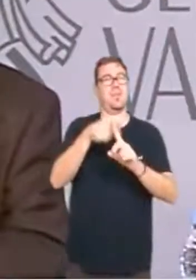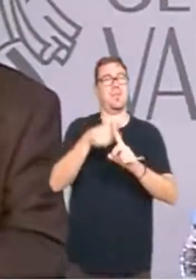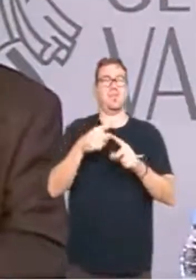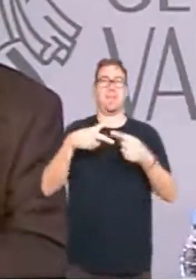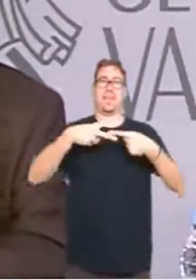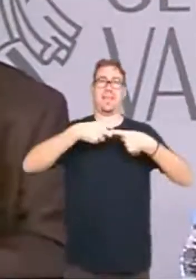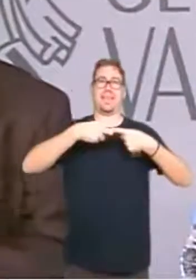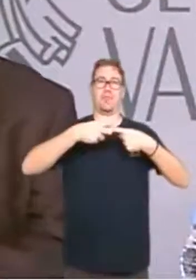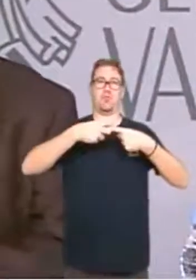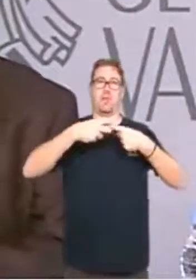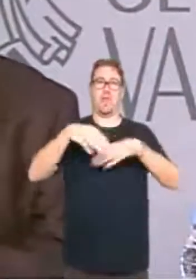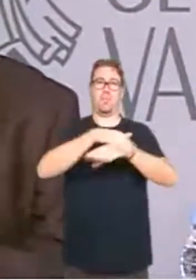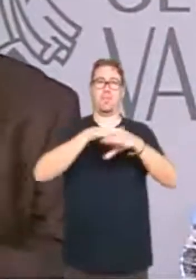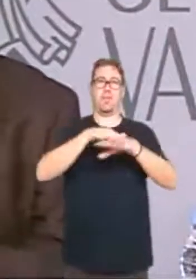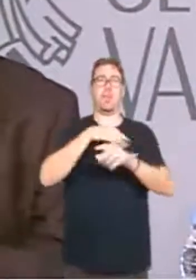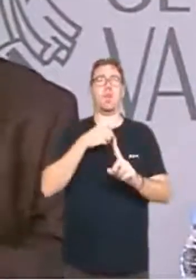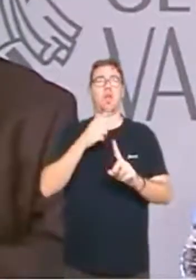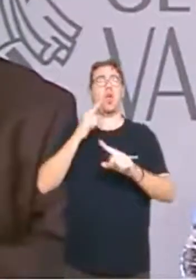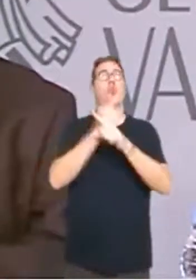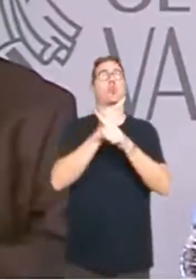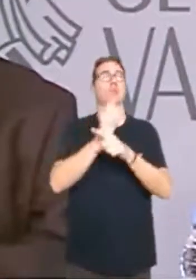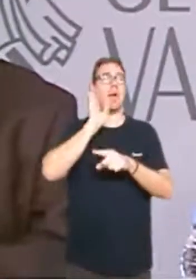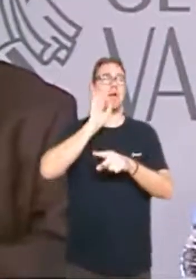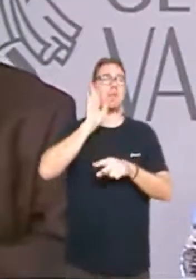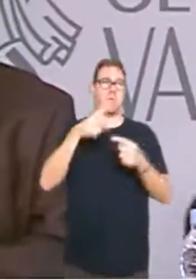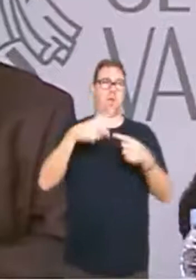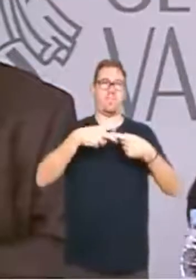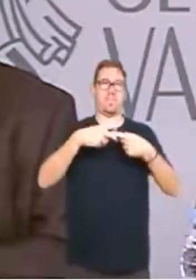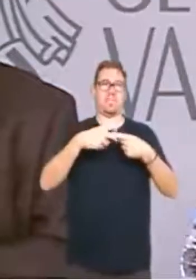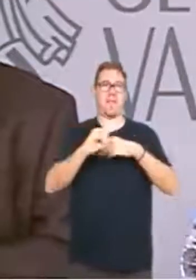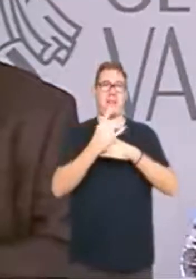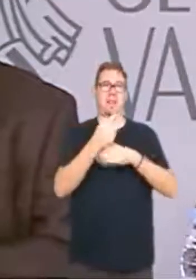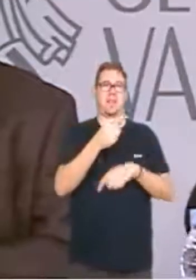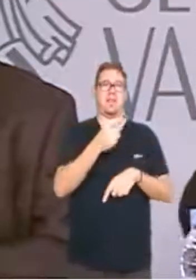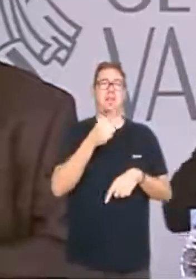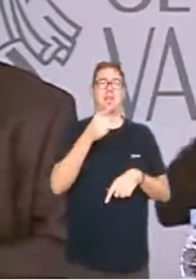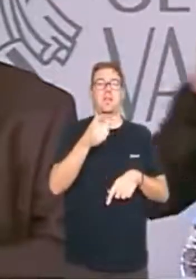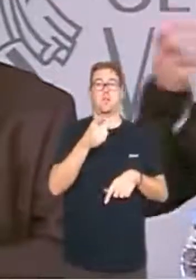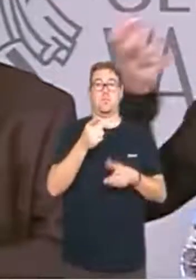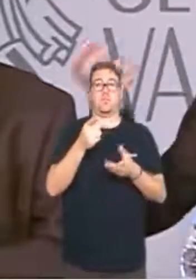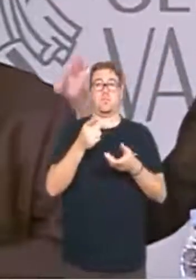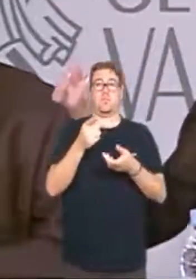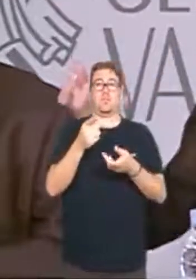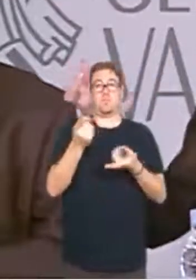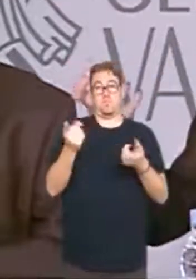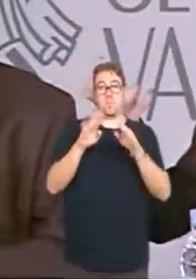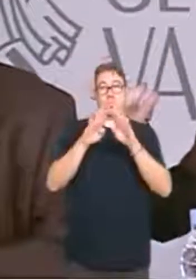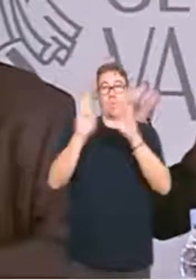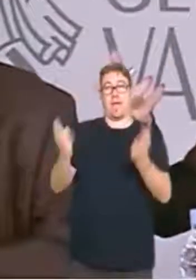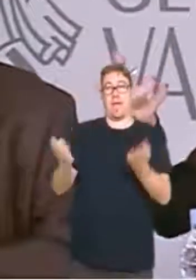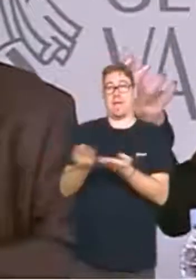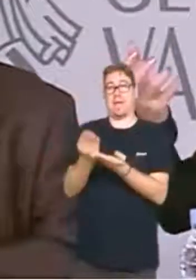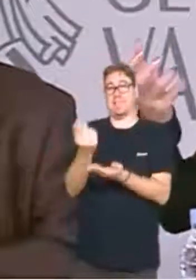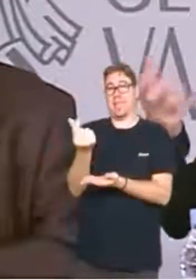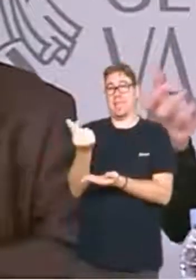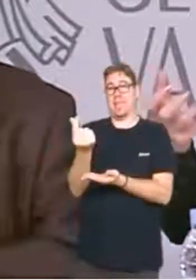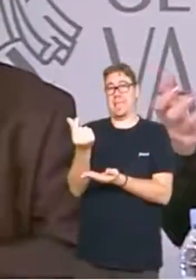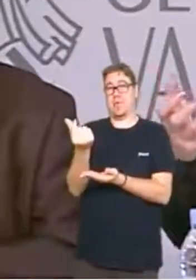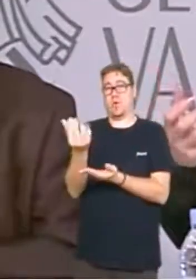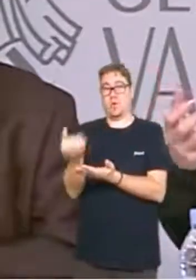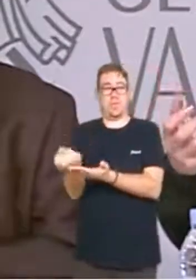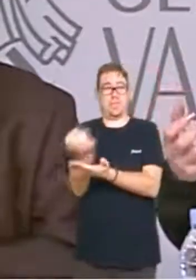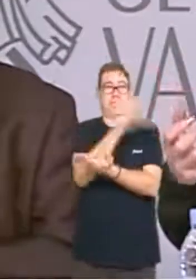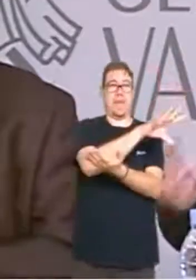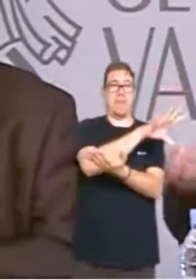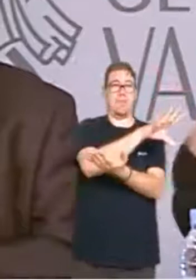tributària i la lluita contra el frau fiscal. En una caixa eixen diners, però també n'han d'entrar.